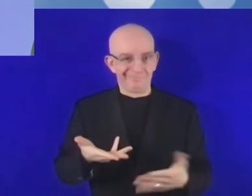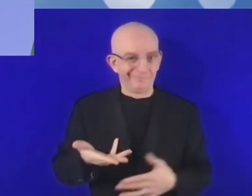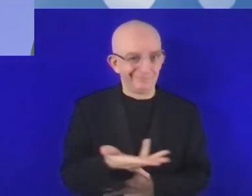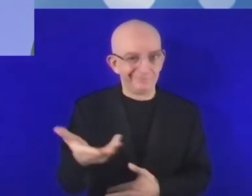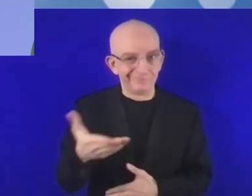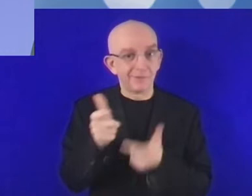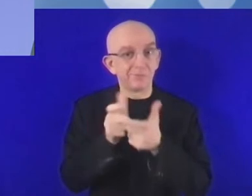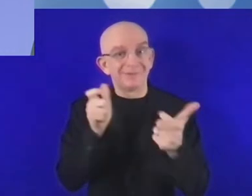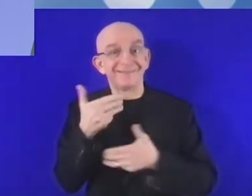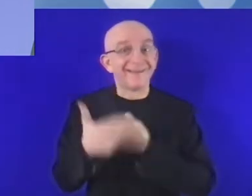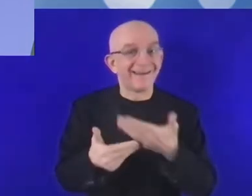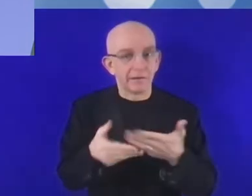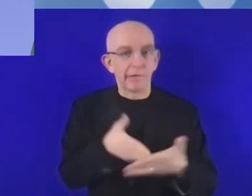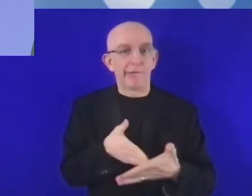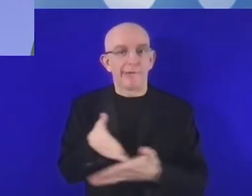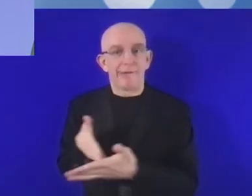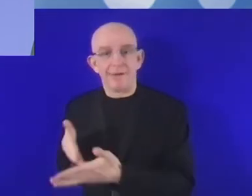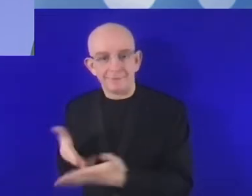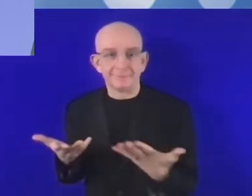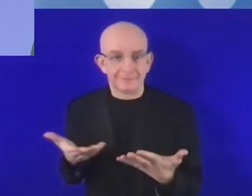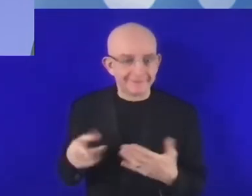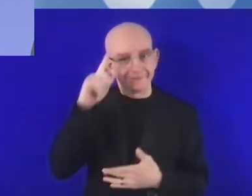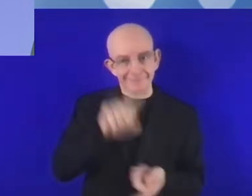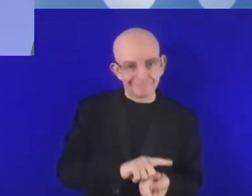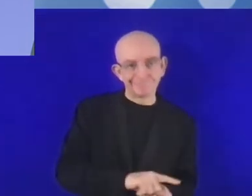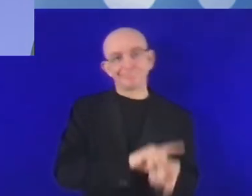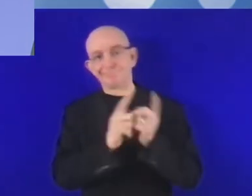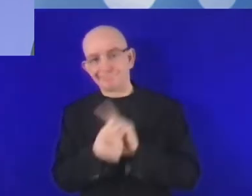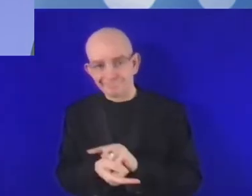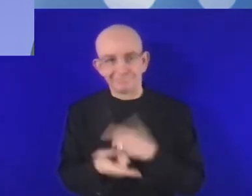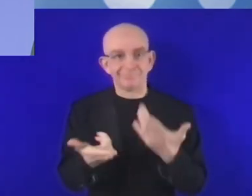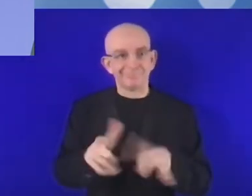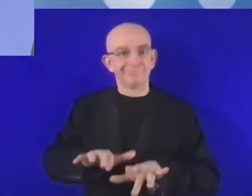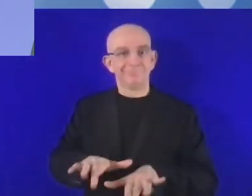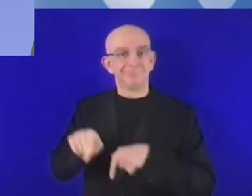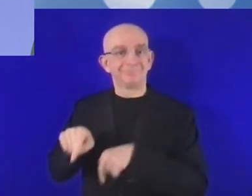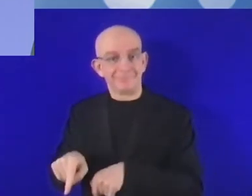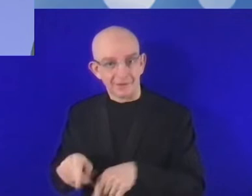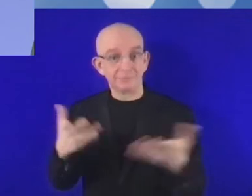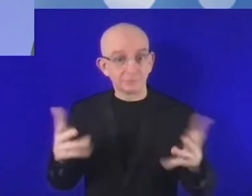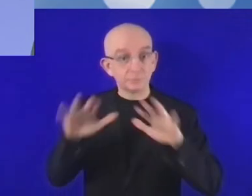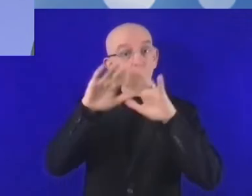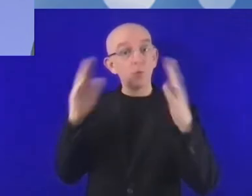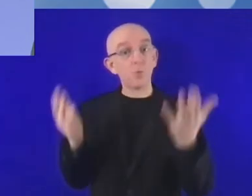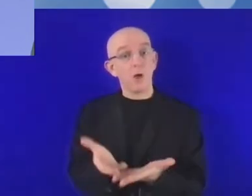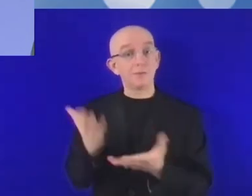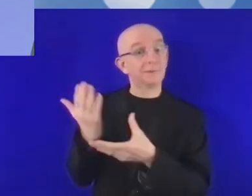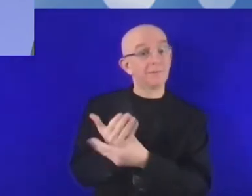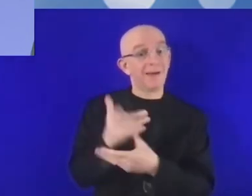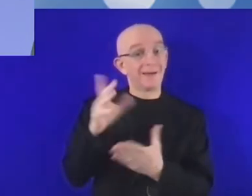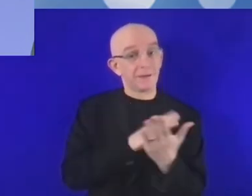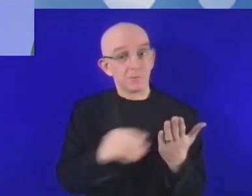się z nową wirtualną rzeczywistością. Zgodnie z raportem przygotowanym przez Bank Światowy we